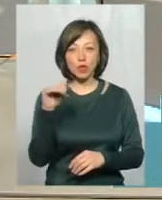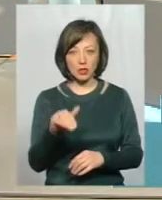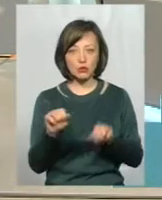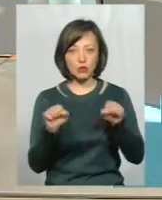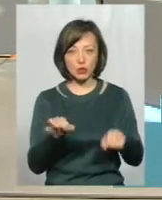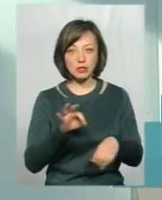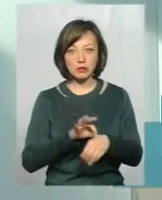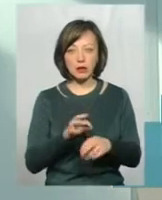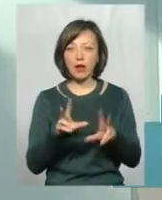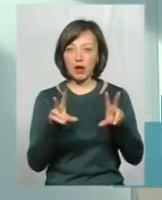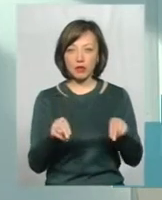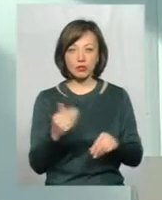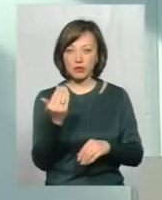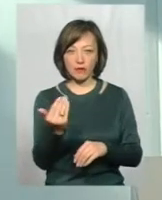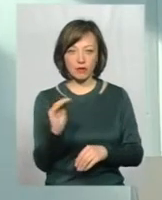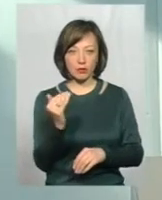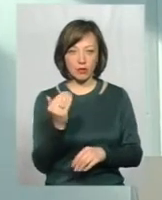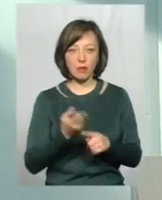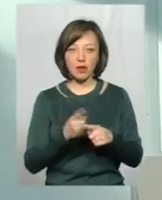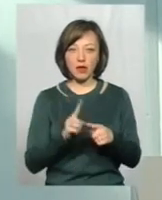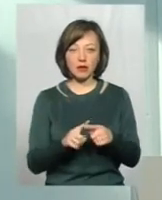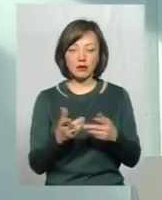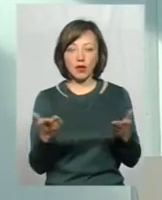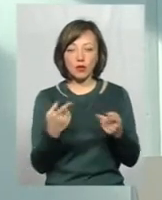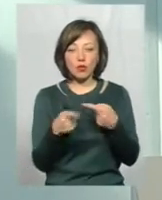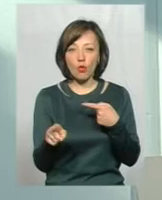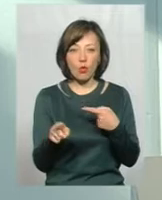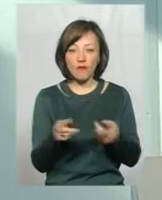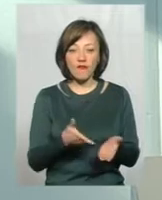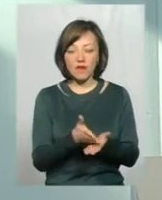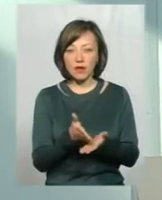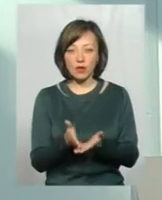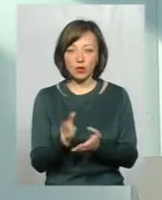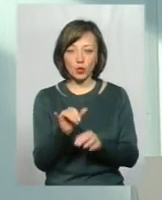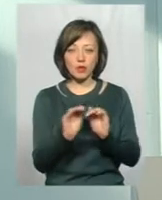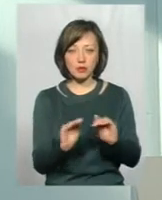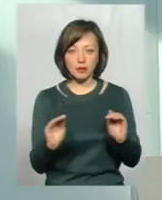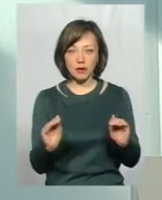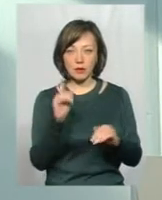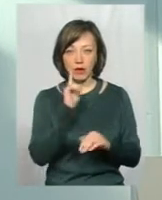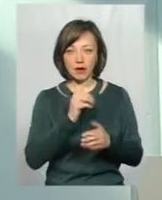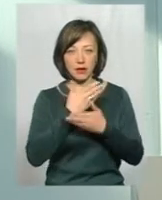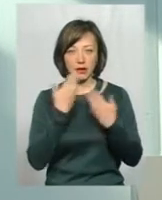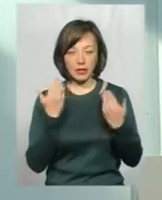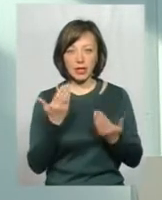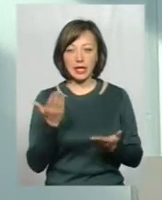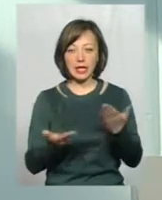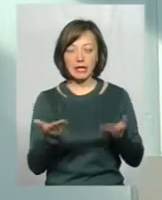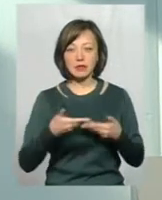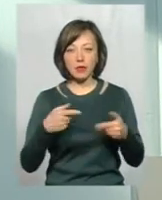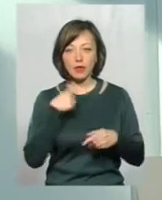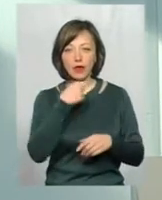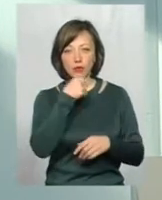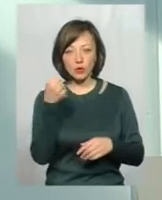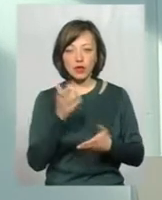заболеть. І де гарантия, що це не буде ваш ребенок? Тому альтернативи какой-то другой у дітей пока нет. Якщо ми говоримо о